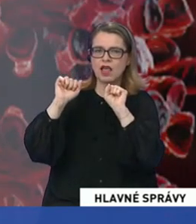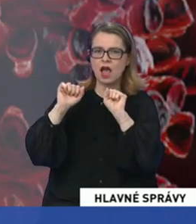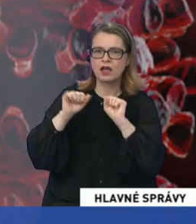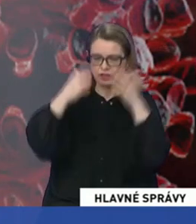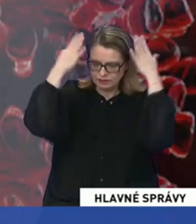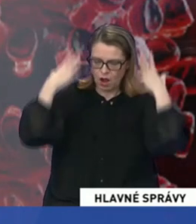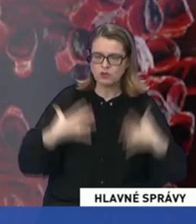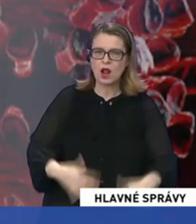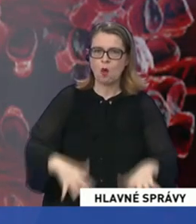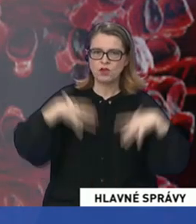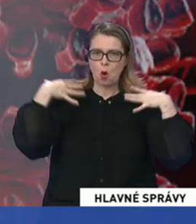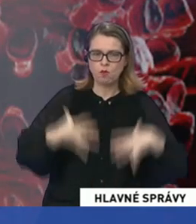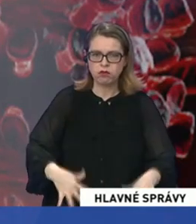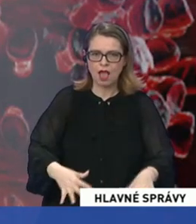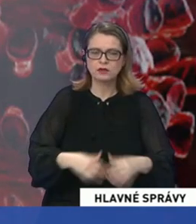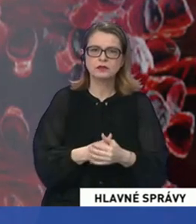celotelovom obleku,